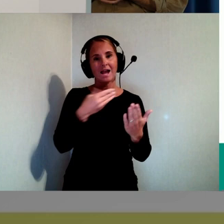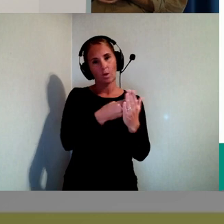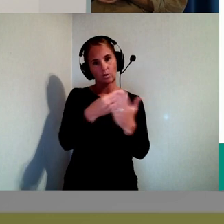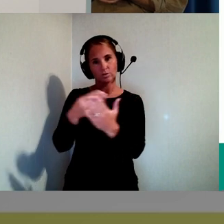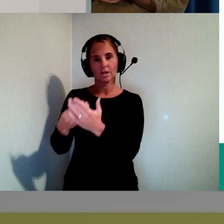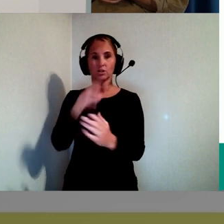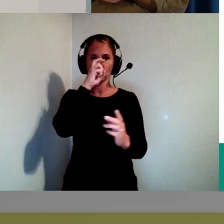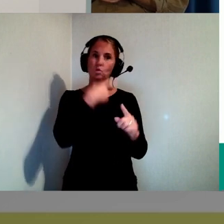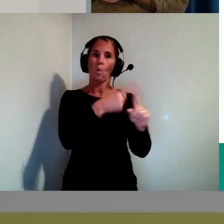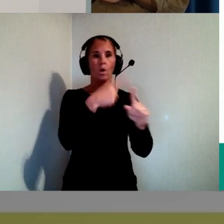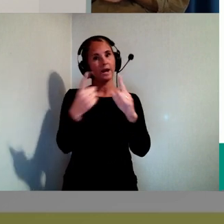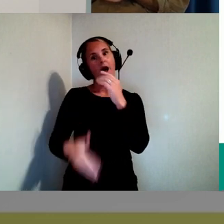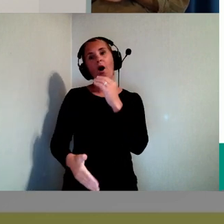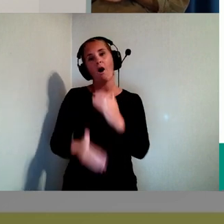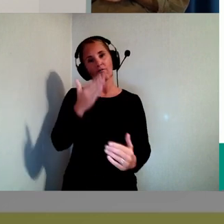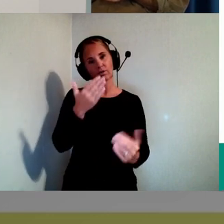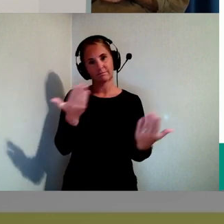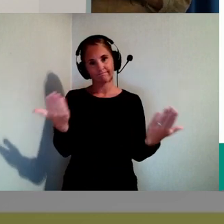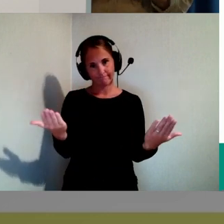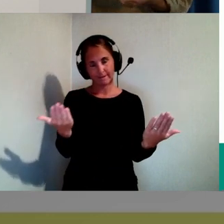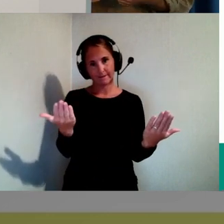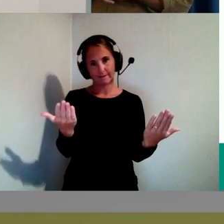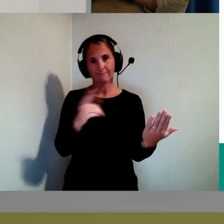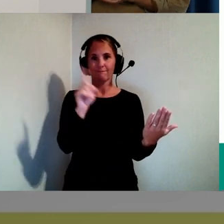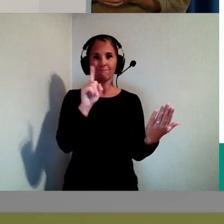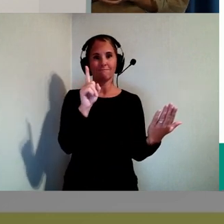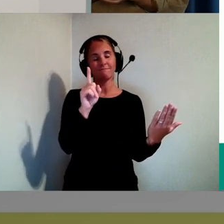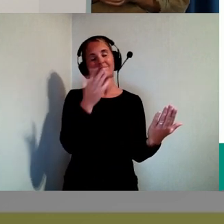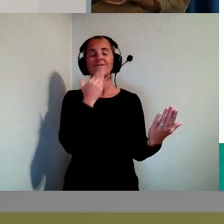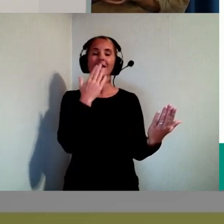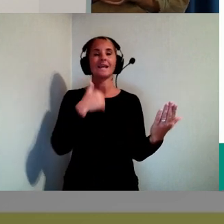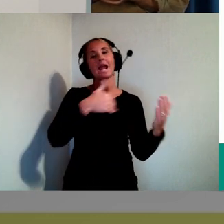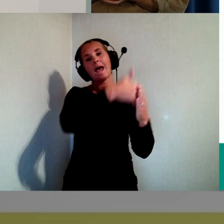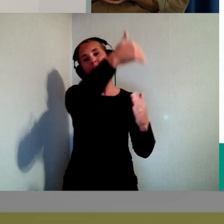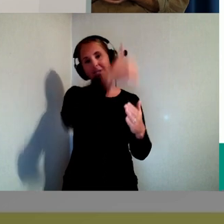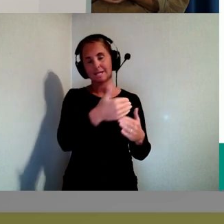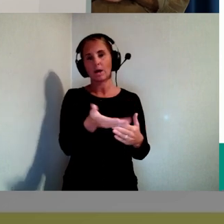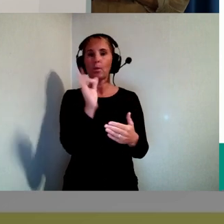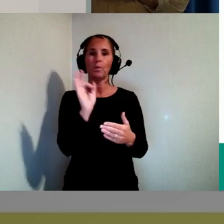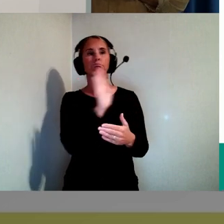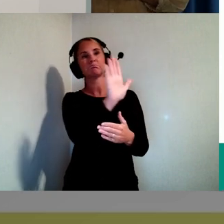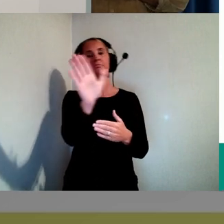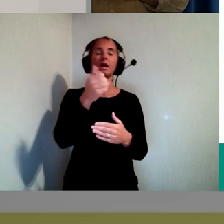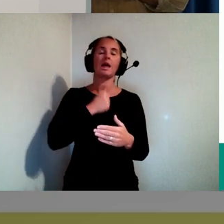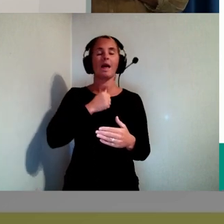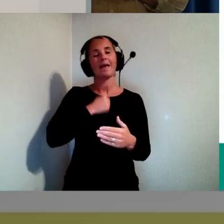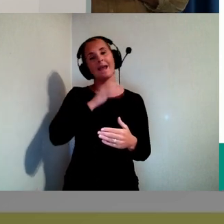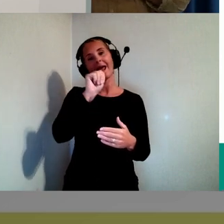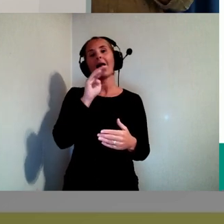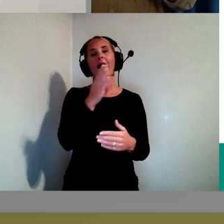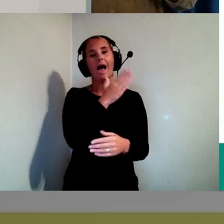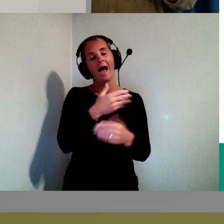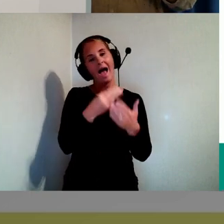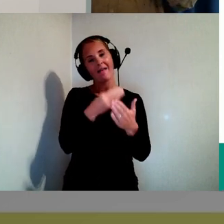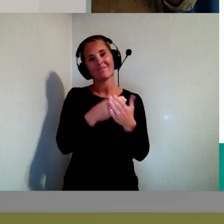ut beroende på vart man befinner sig och hur ens egen e-handel ser ut. Men